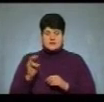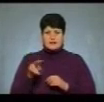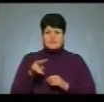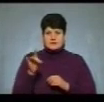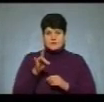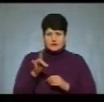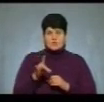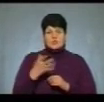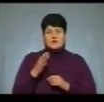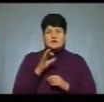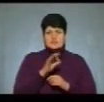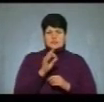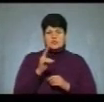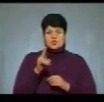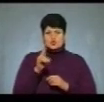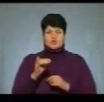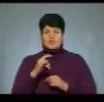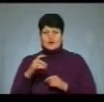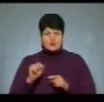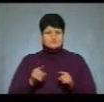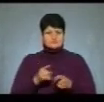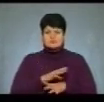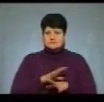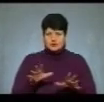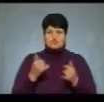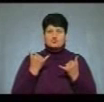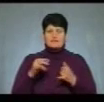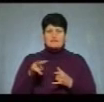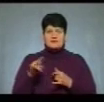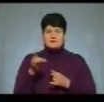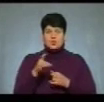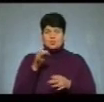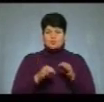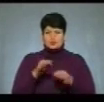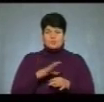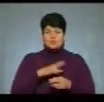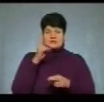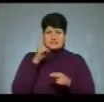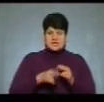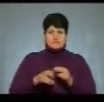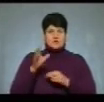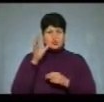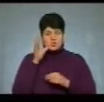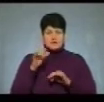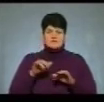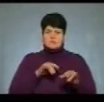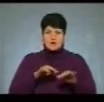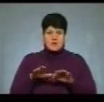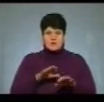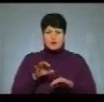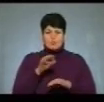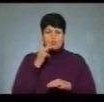дій Олександра Цюхан не ув'язнили. Сьогодні у Лановецькому районному суді відбулося завершальне слухання у справі про